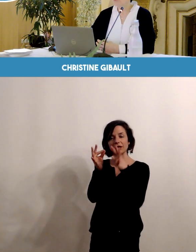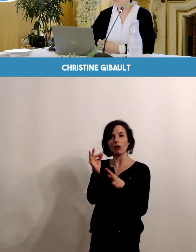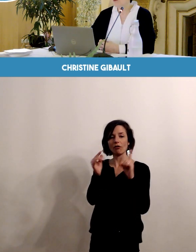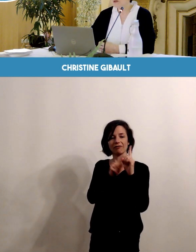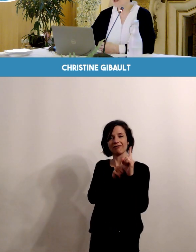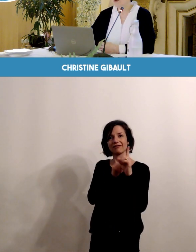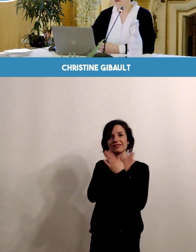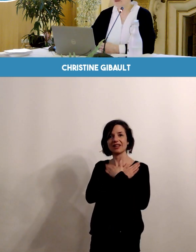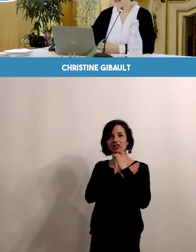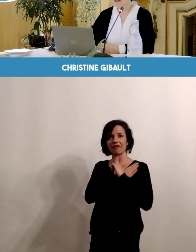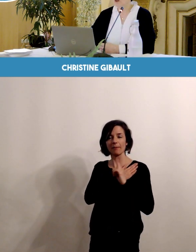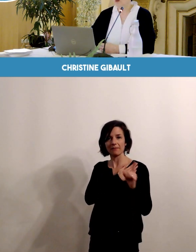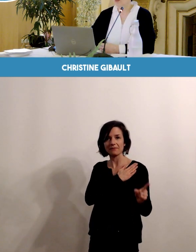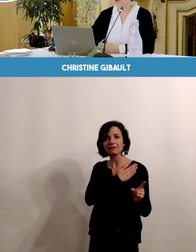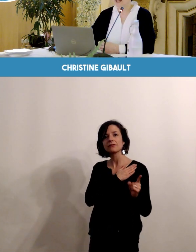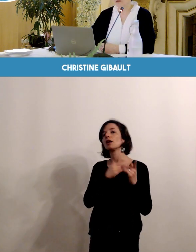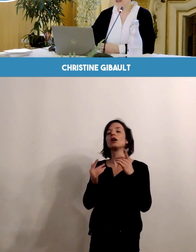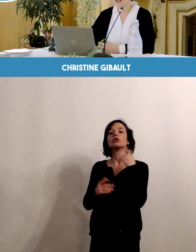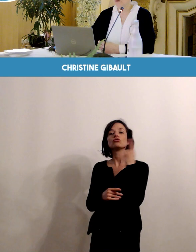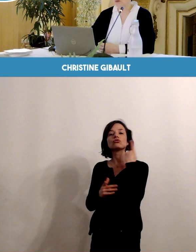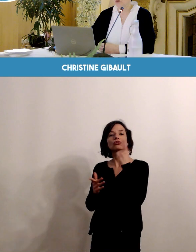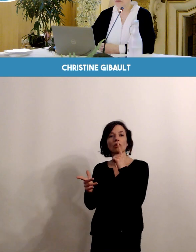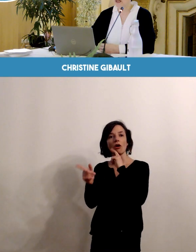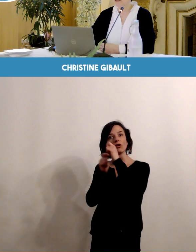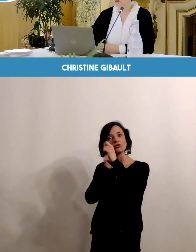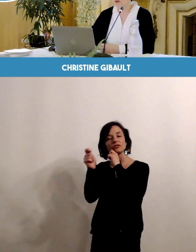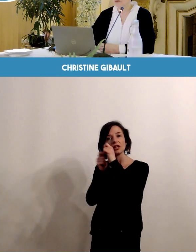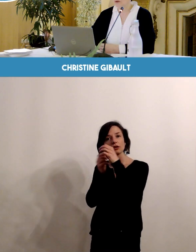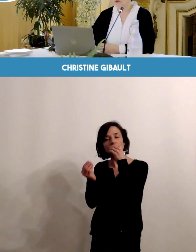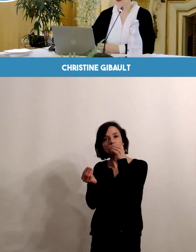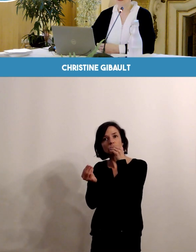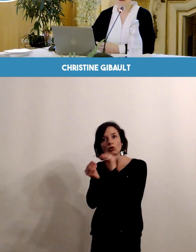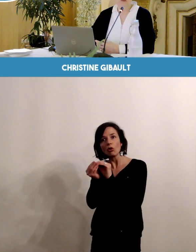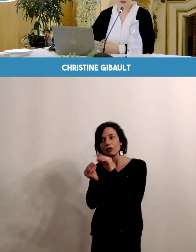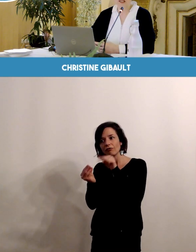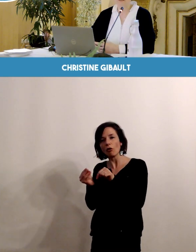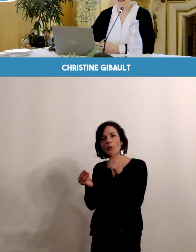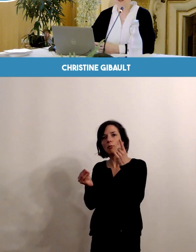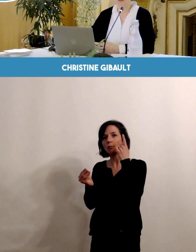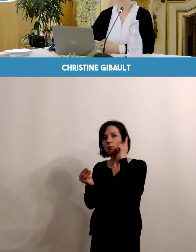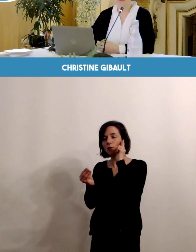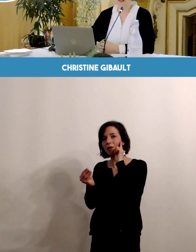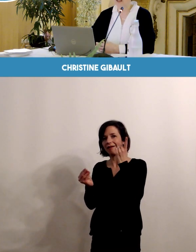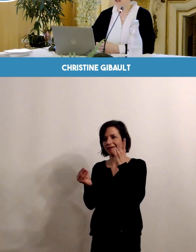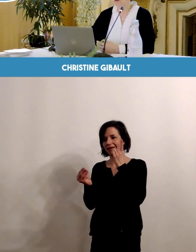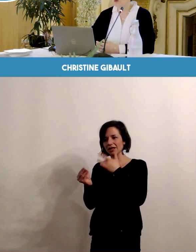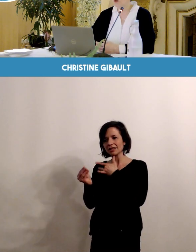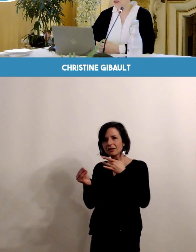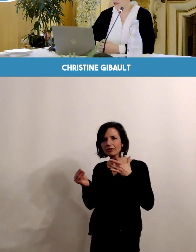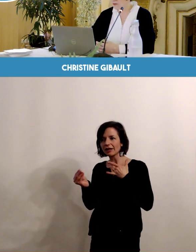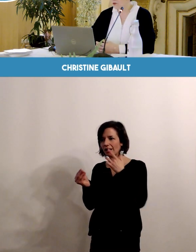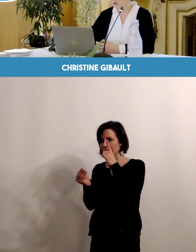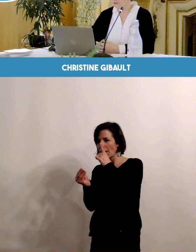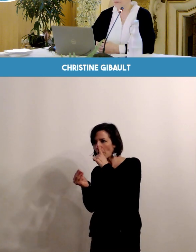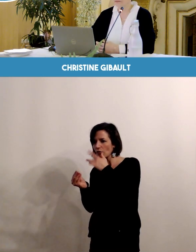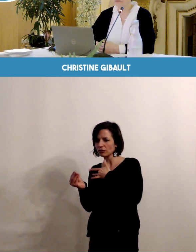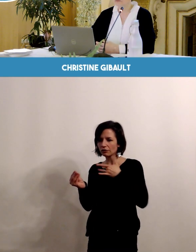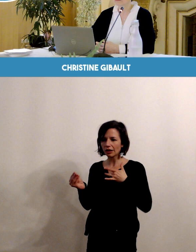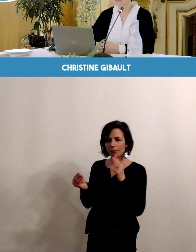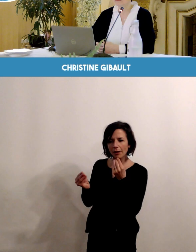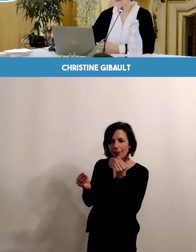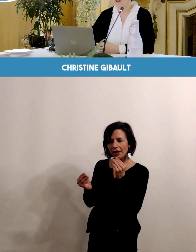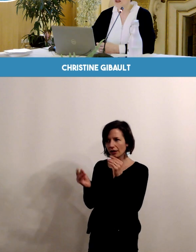précoce, plus il sera pertinent pour la santé de la future mère et de son enfant puisqu'il s'agit, vous le verrez, de sujets de prévention.